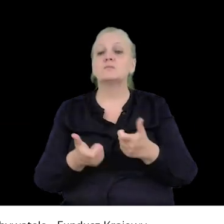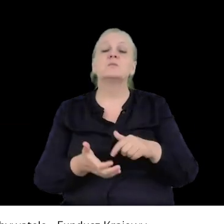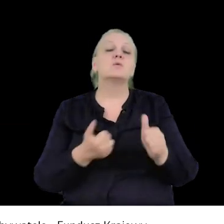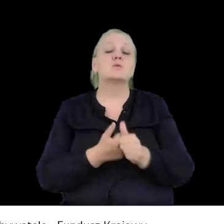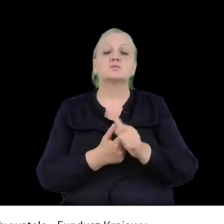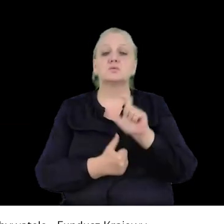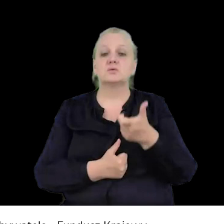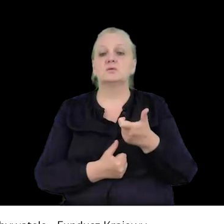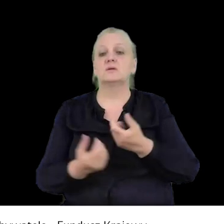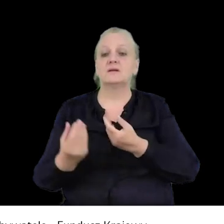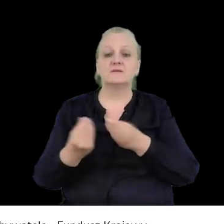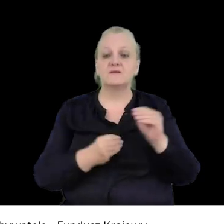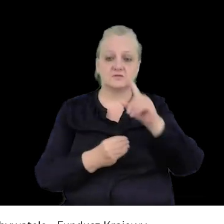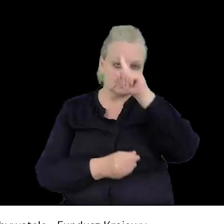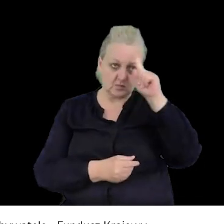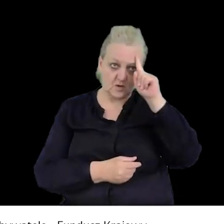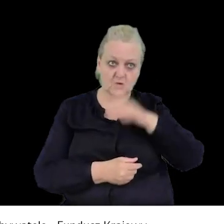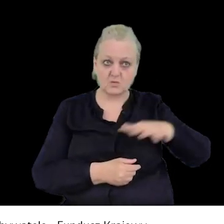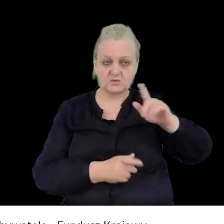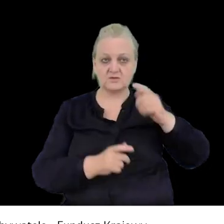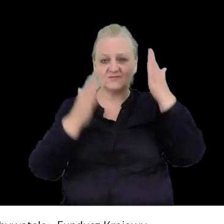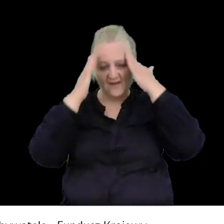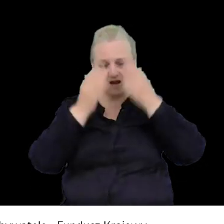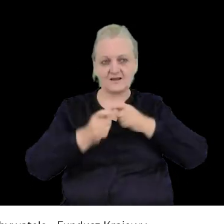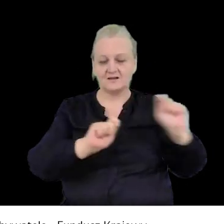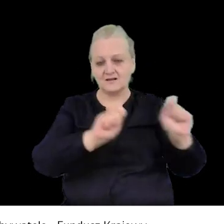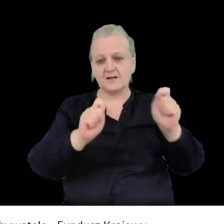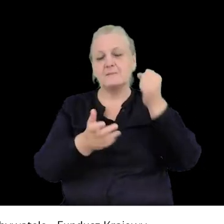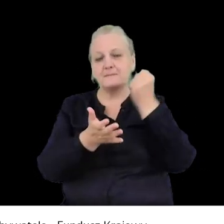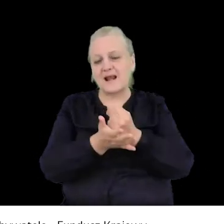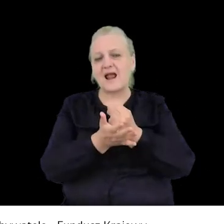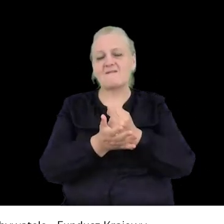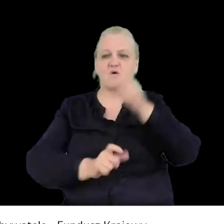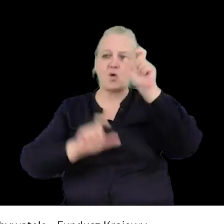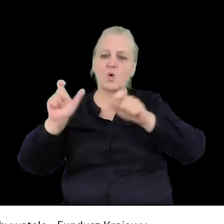wszystkim o zwiększenie w społeczeństwie świadomości o prawach osób uczestniczących w protestach.